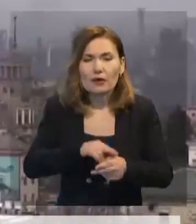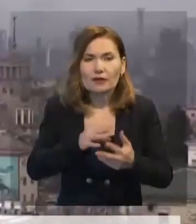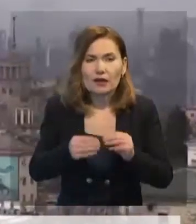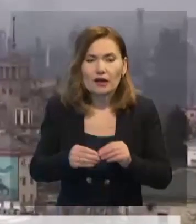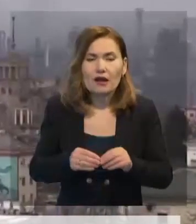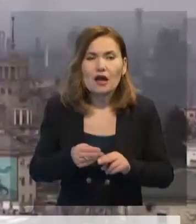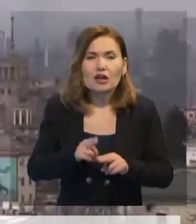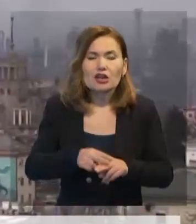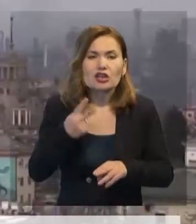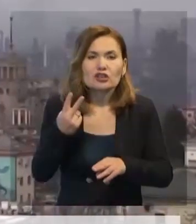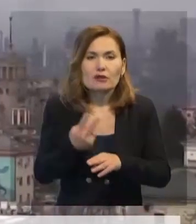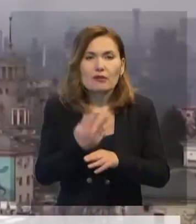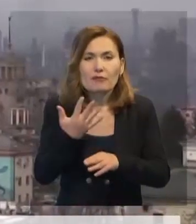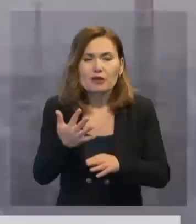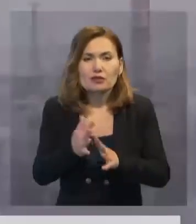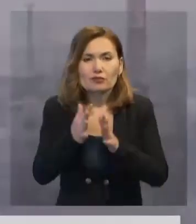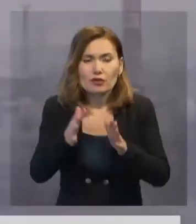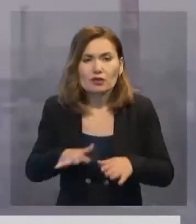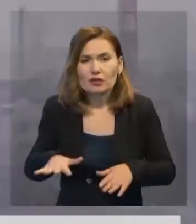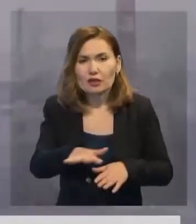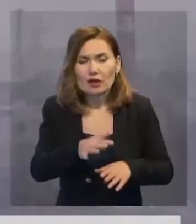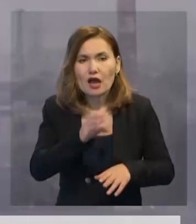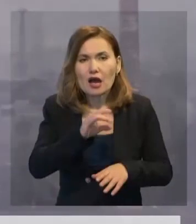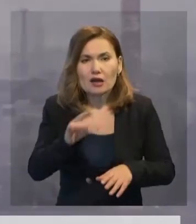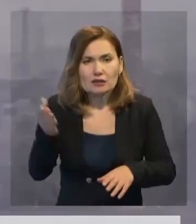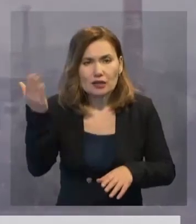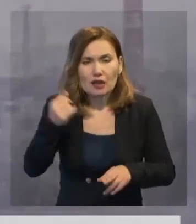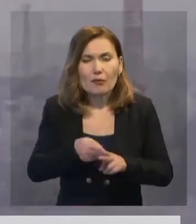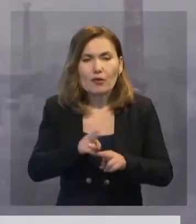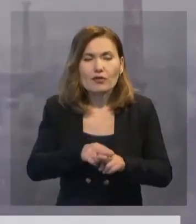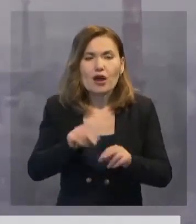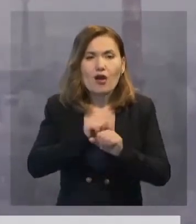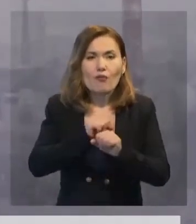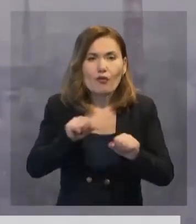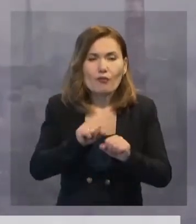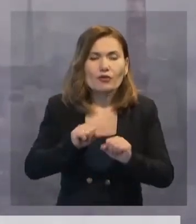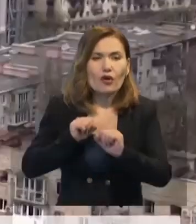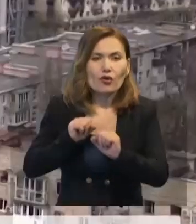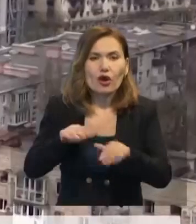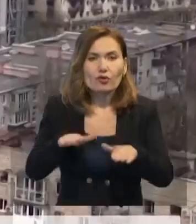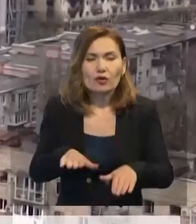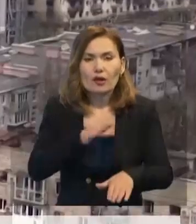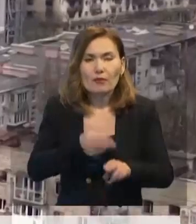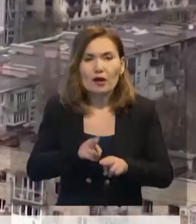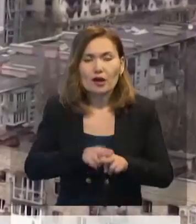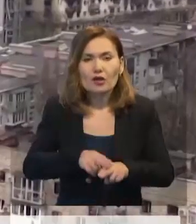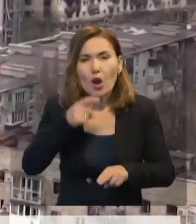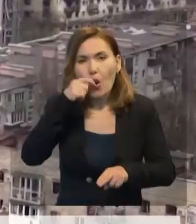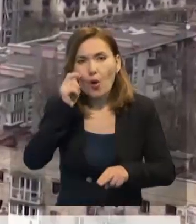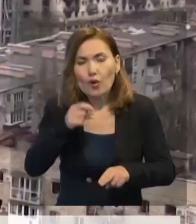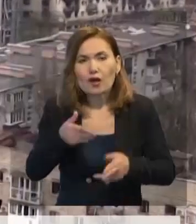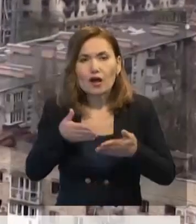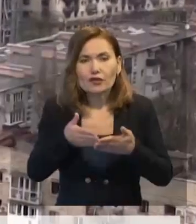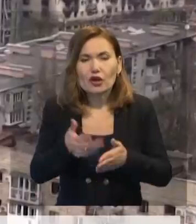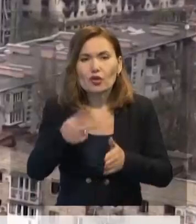Ватиканнан 25 есе үлкен аумақ. Кенес одағы кезінде мұнда бомбадан қорғаны орындары болған. Украинаның әскері теніз күштерінің 36